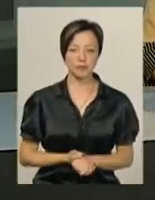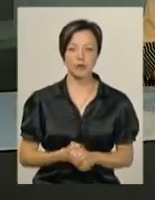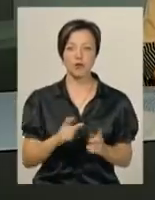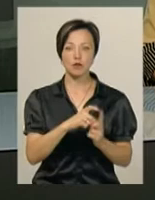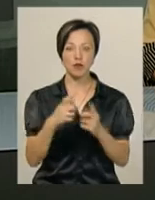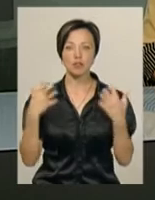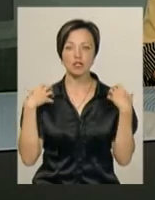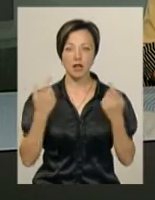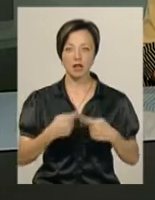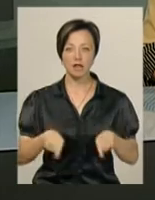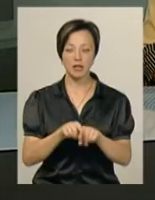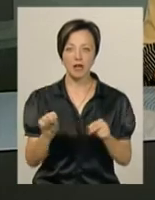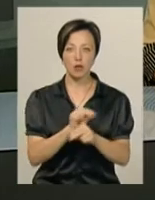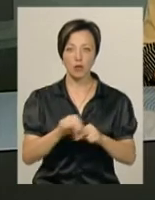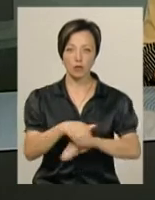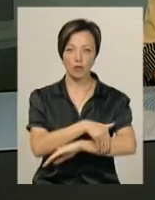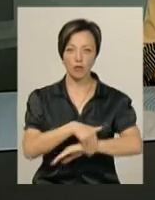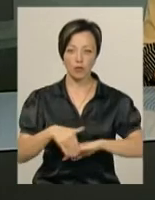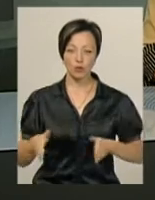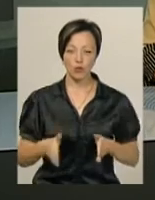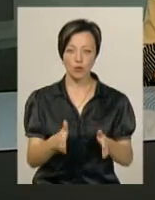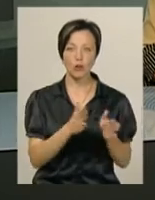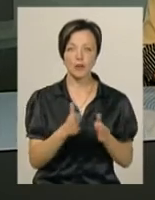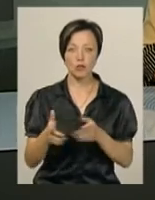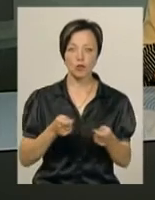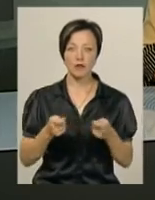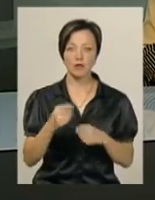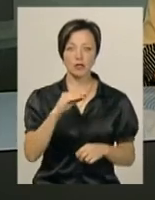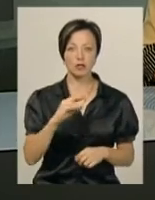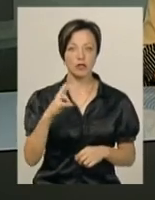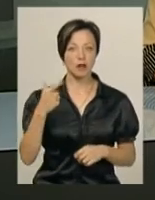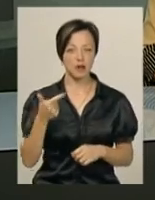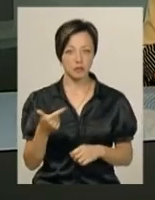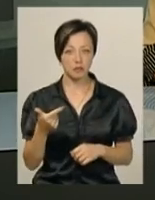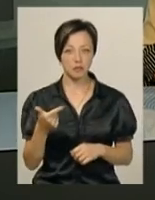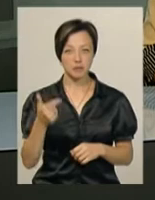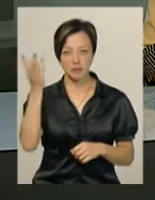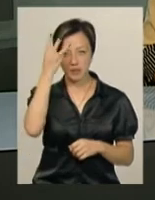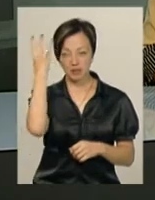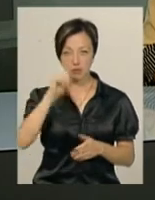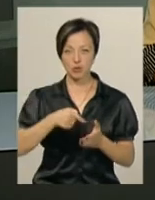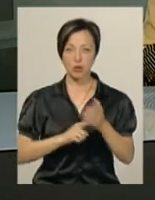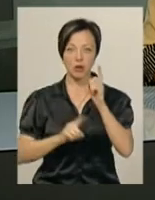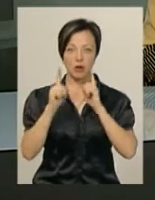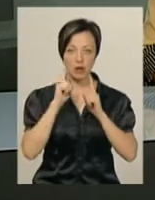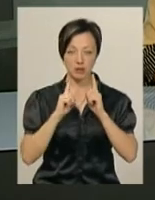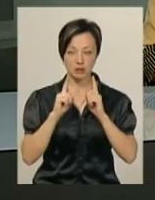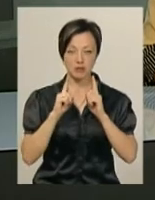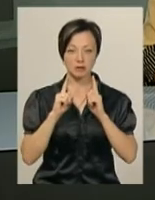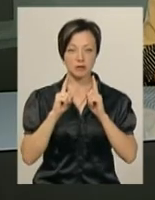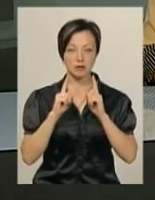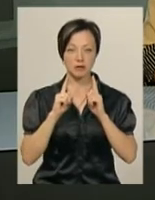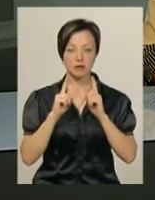словами начальника відділу ремонту вулично-дорожньої мережі управління житлово-комунального господарства Хмельницької міської ради Світлани